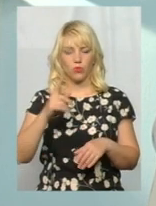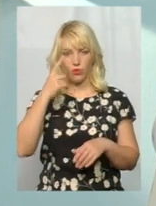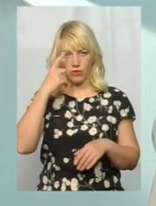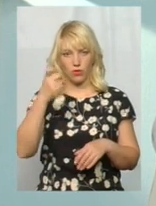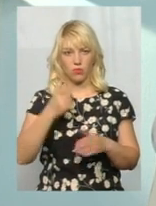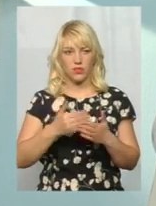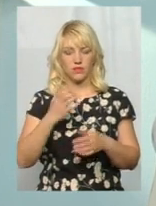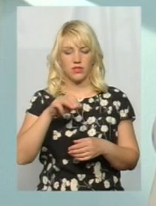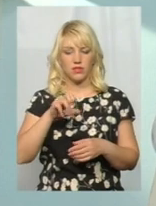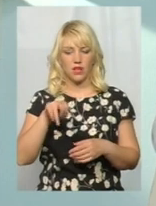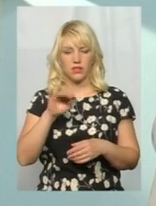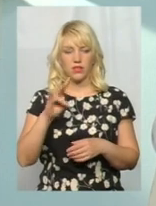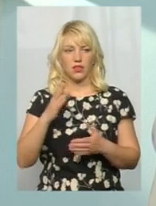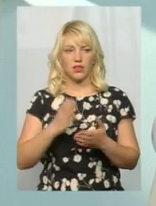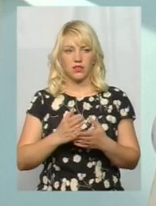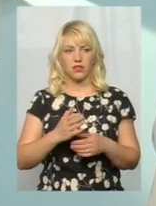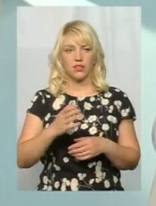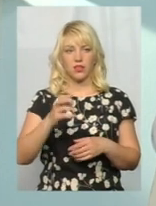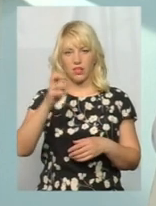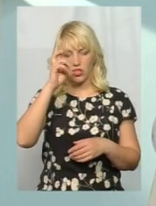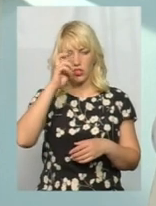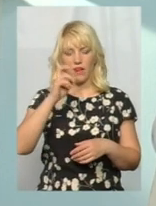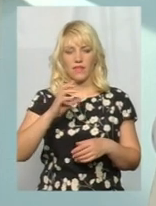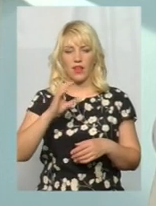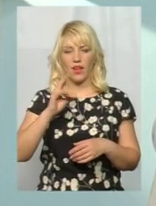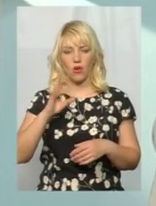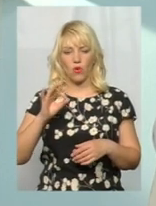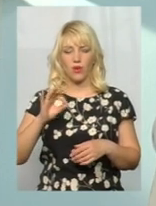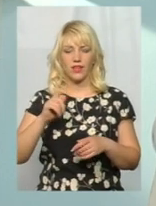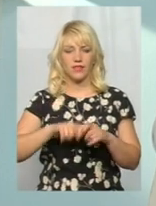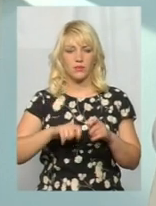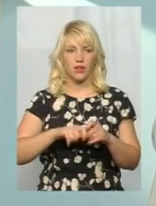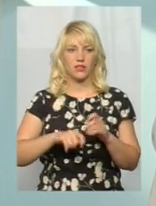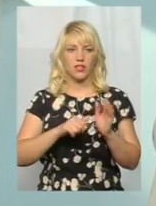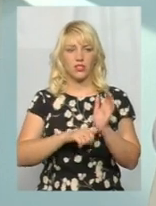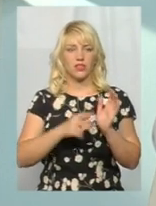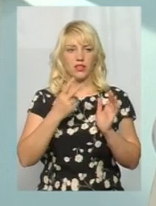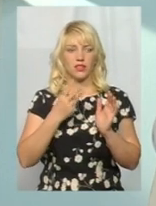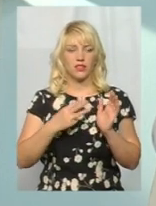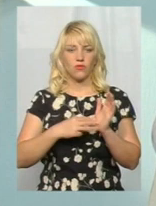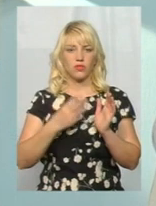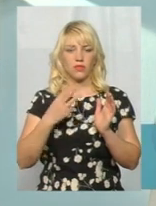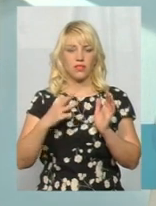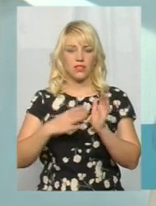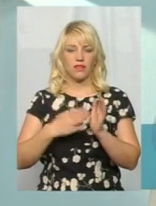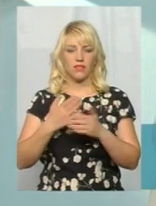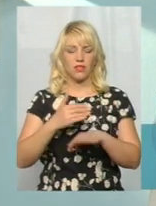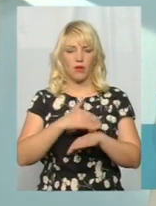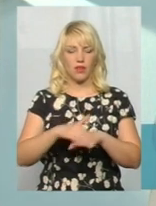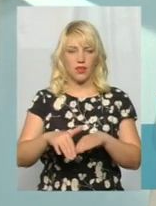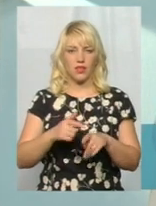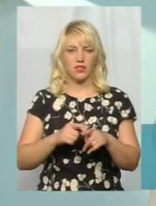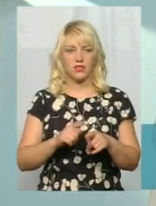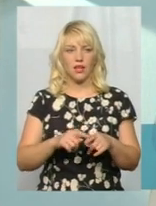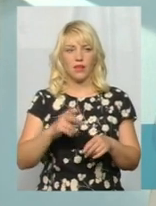Людмили Стаднік. Є телефон гречої лінії державної екологічної інспекції 702839. Є адреса поштова міста Хмельницька, вулиця